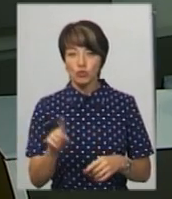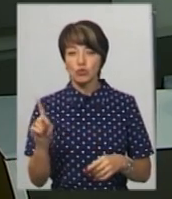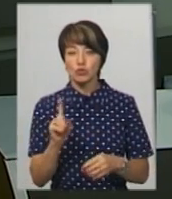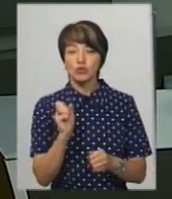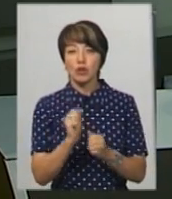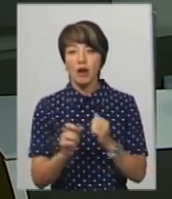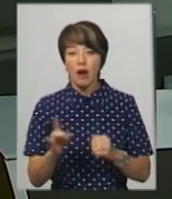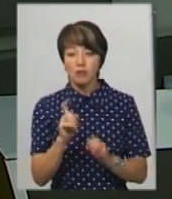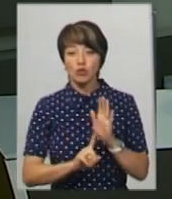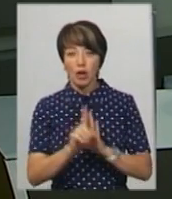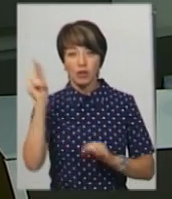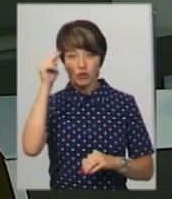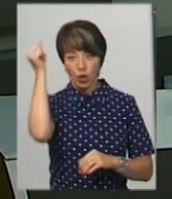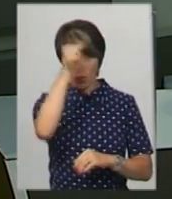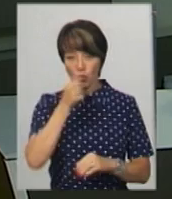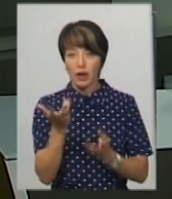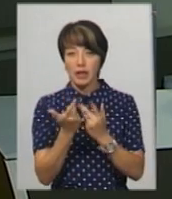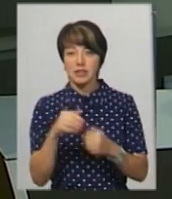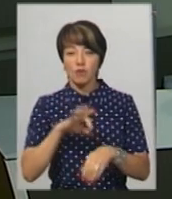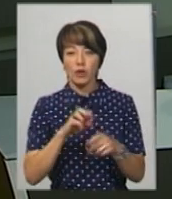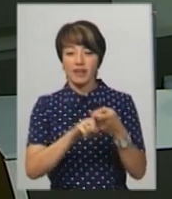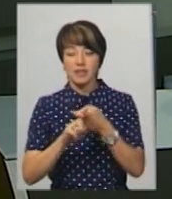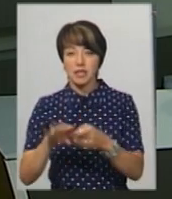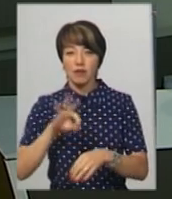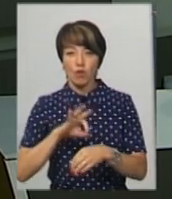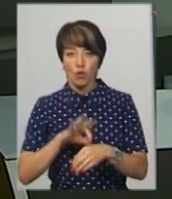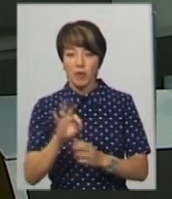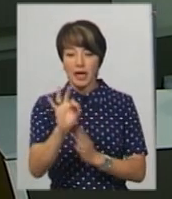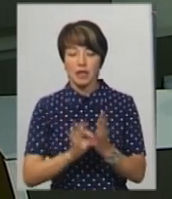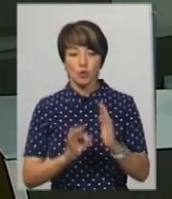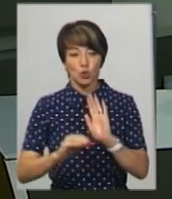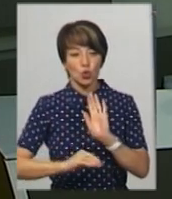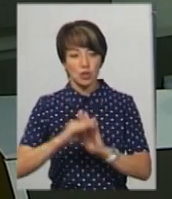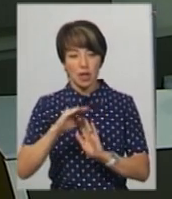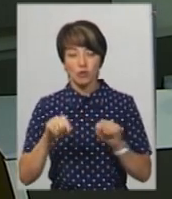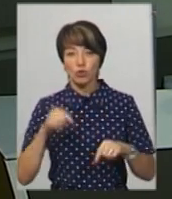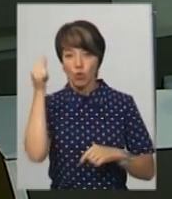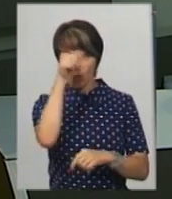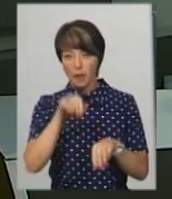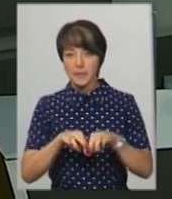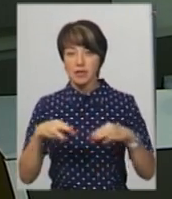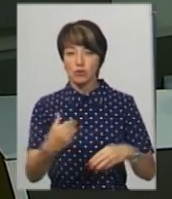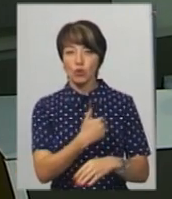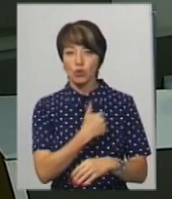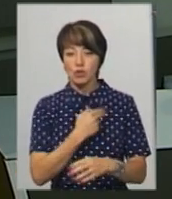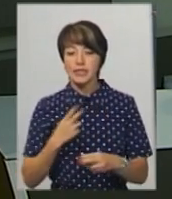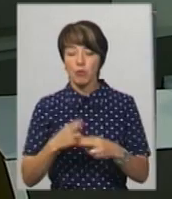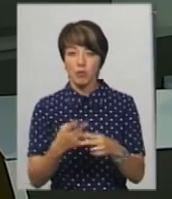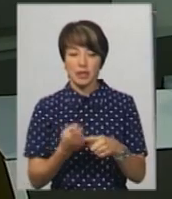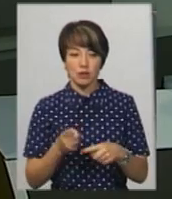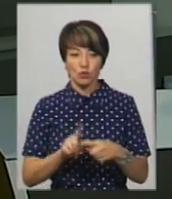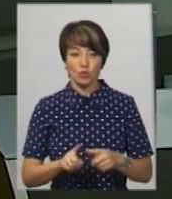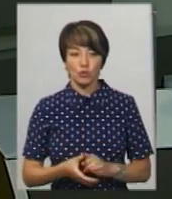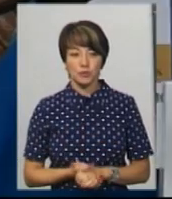разу з початком навчального року кількість хворих на інфекційні хвороби різко зростає. Цього року в міністерстві хочуть запобігти цьому.